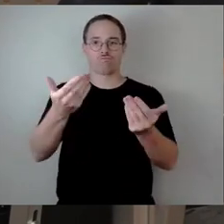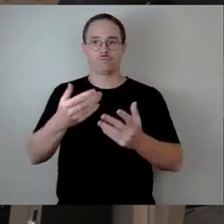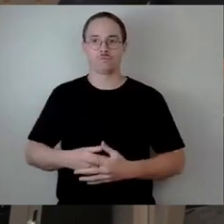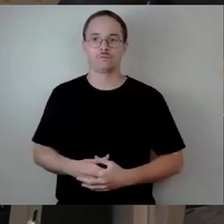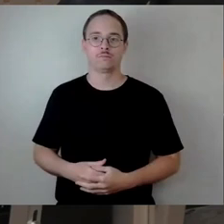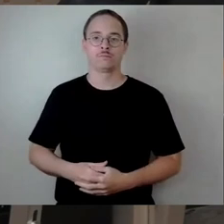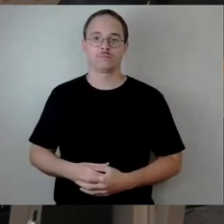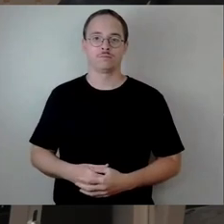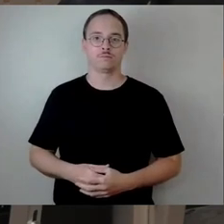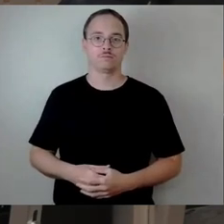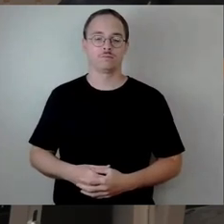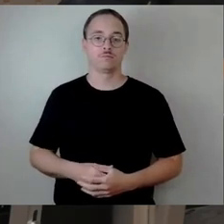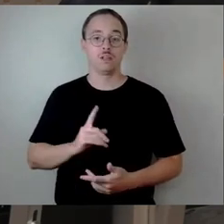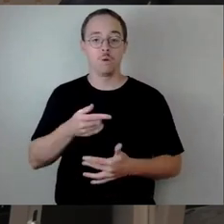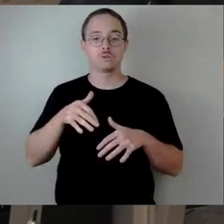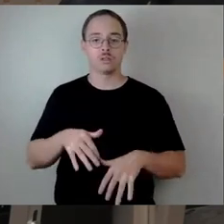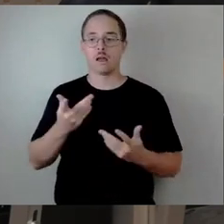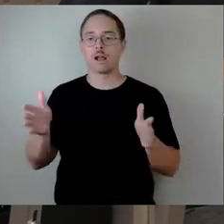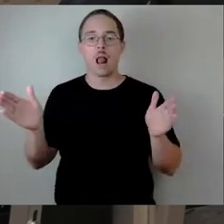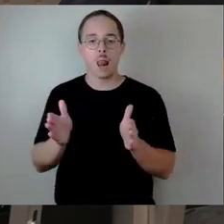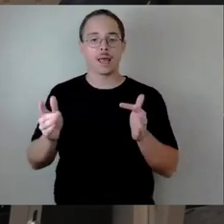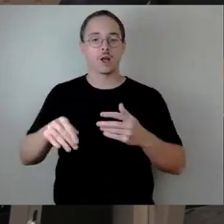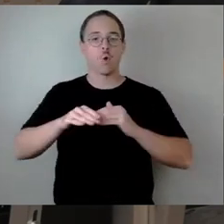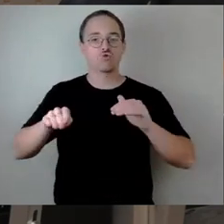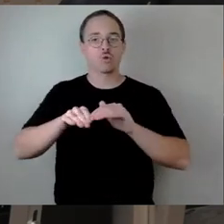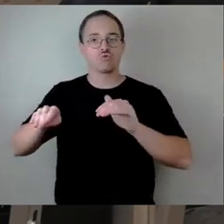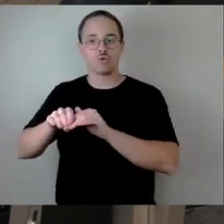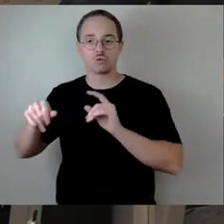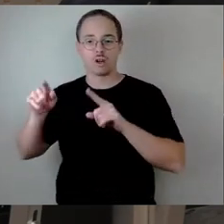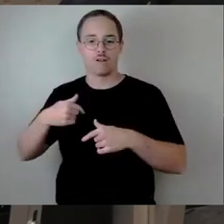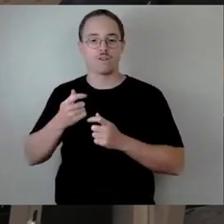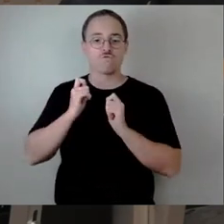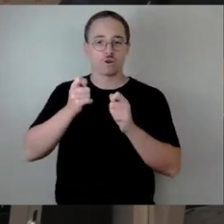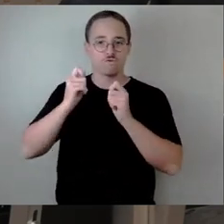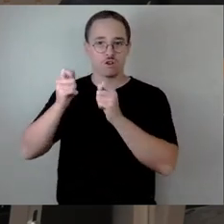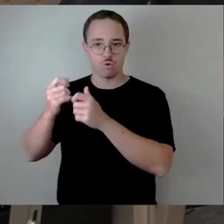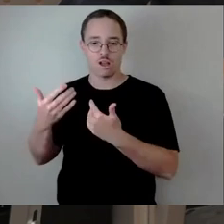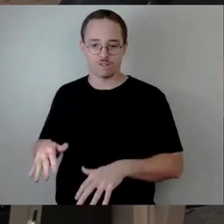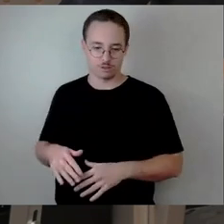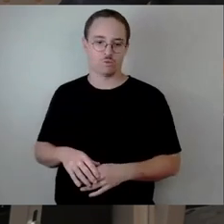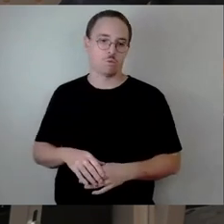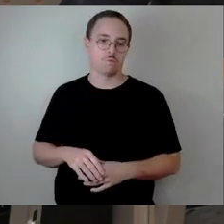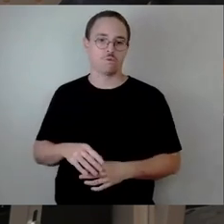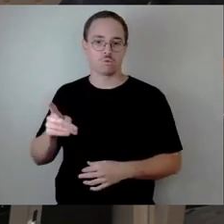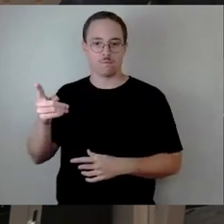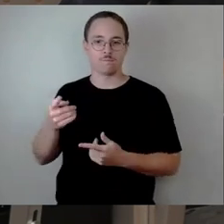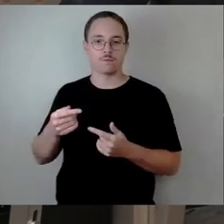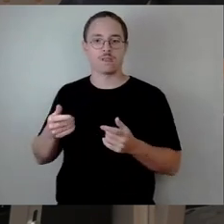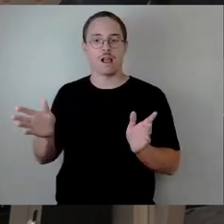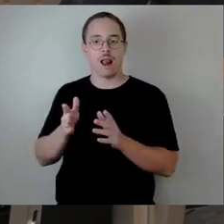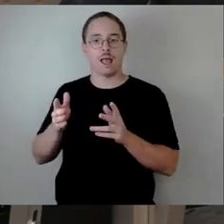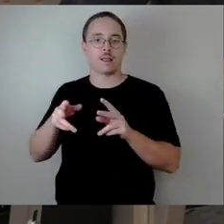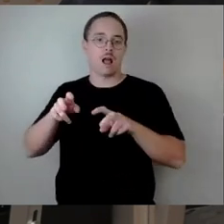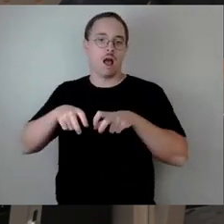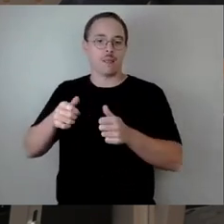haben im Kleingartenbeirat und der wird ja auch die weitere Arbeit begleiten. Es ist mir also auch eine Herzenssache, Sie